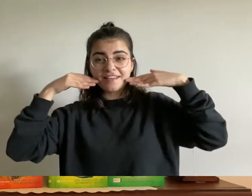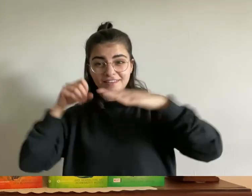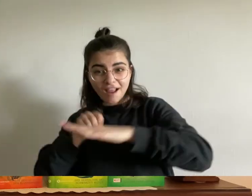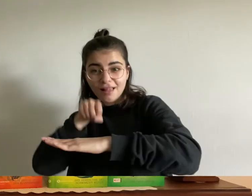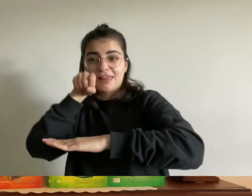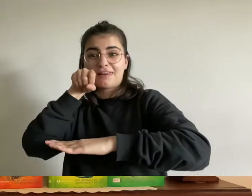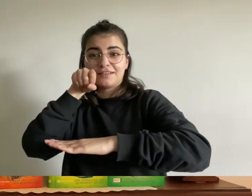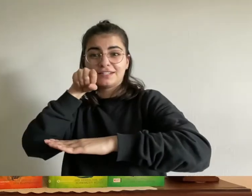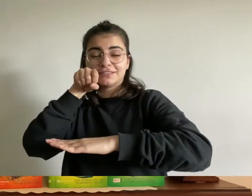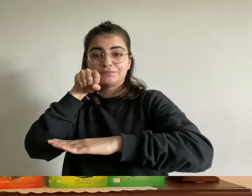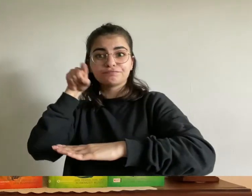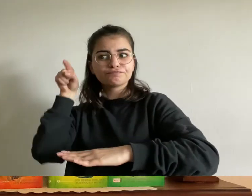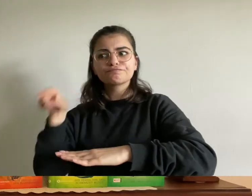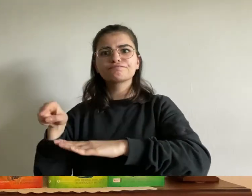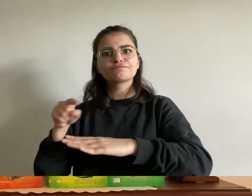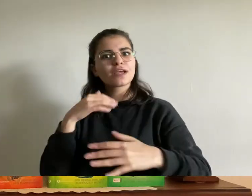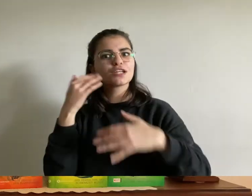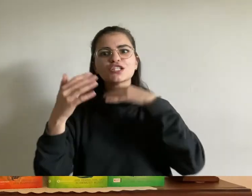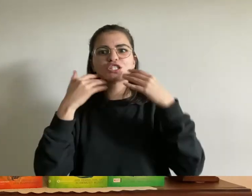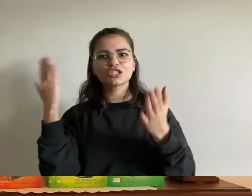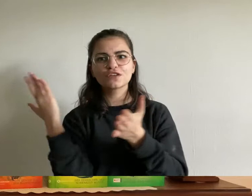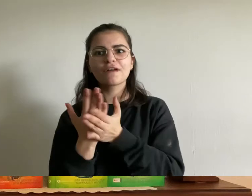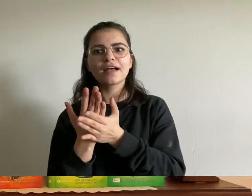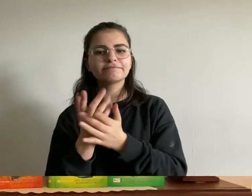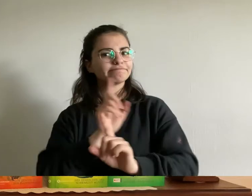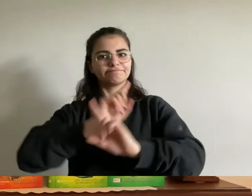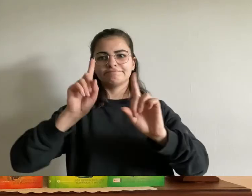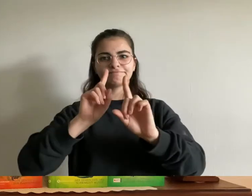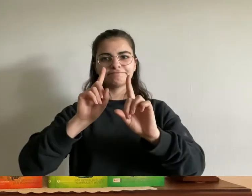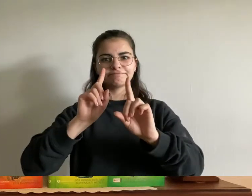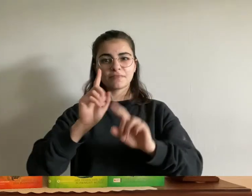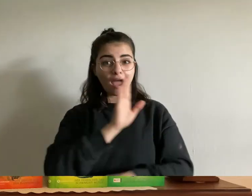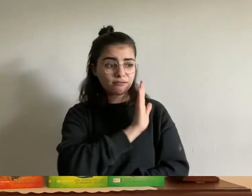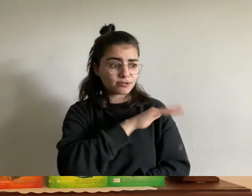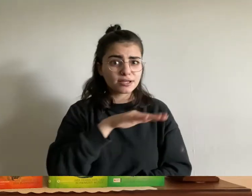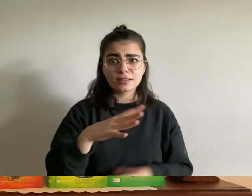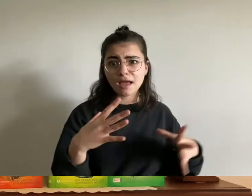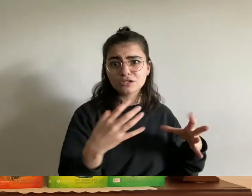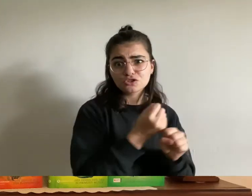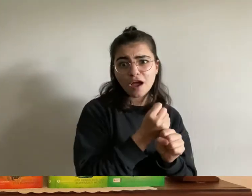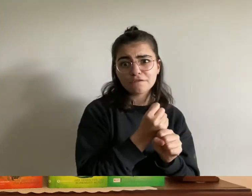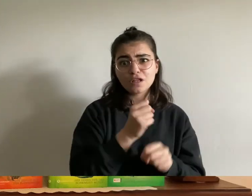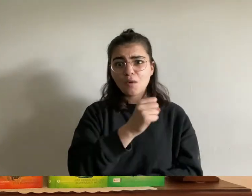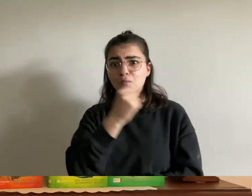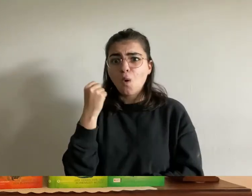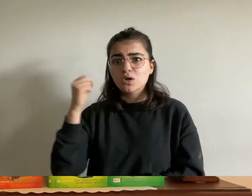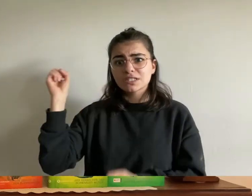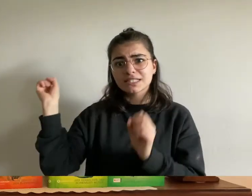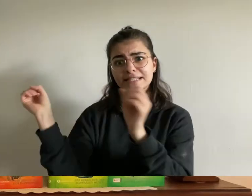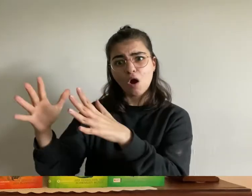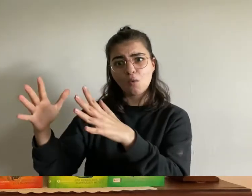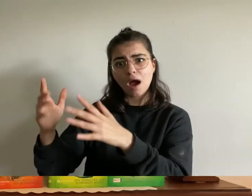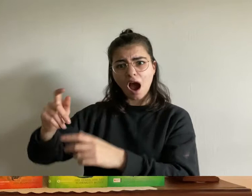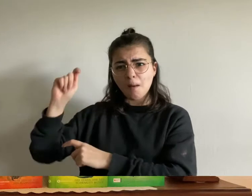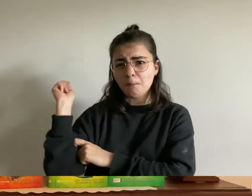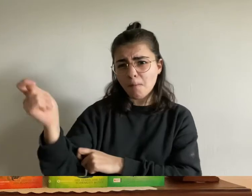noch kein ende rief er laut werden die kinder es schaffen den zauberer endgültig zu besiegen oder wird der böse wolf rat sie vernichten